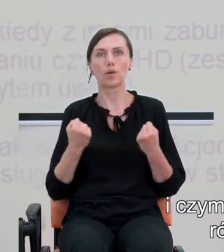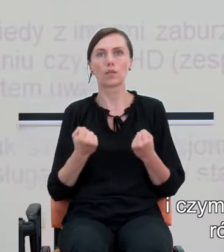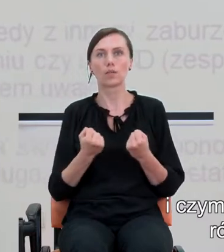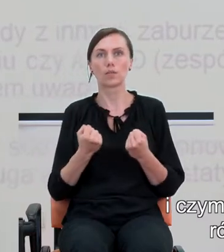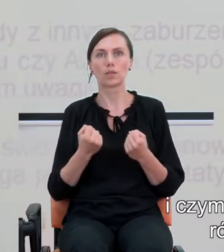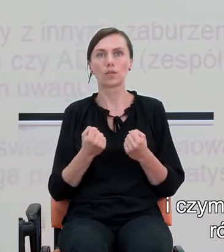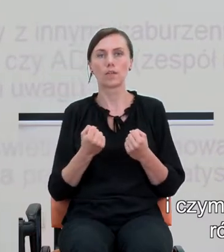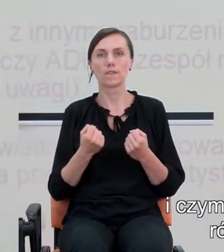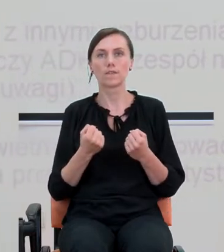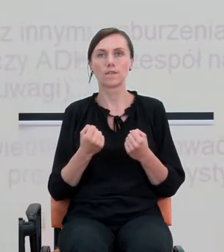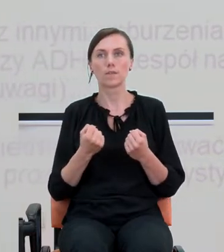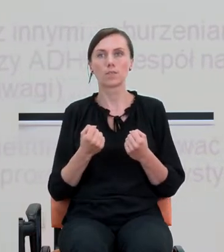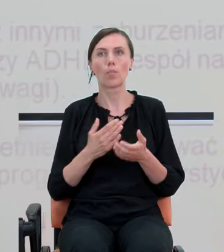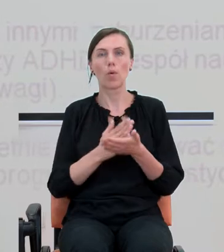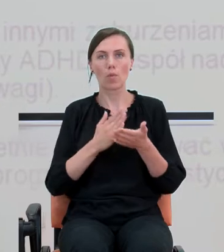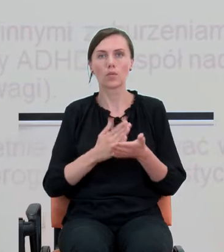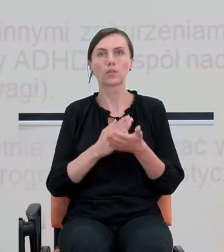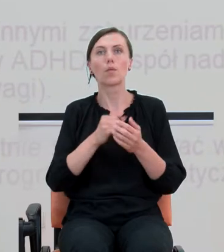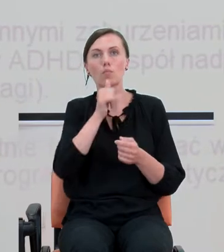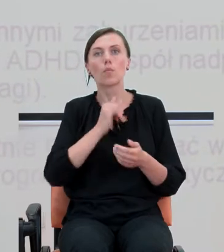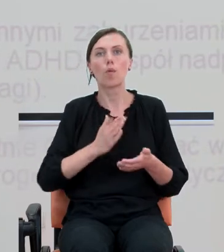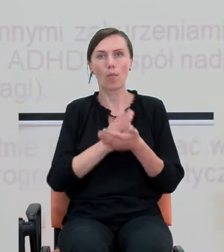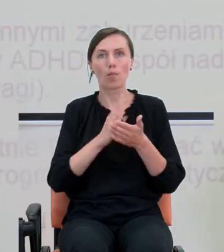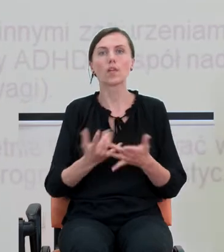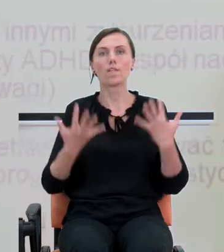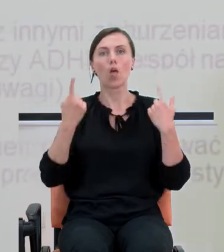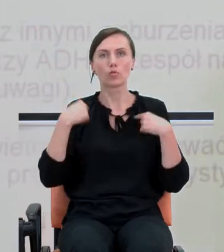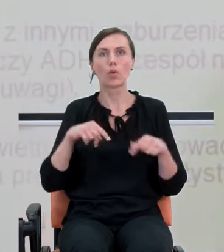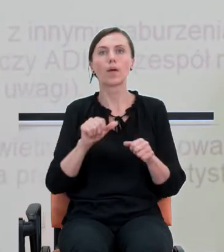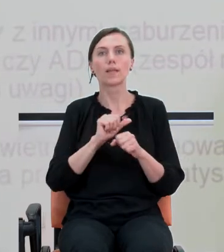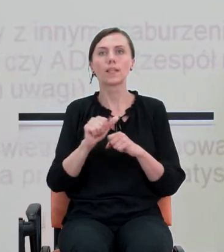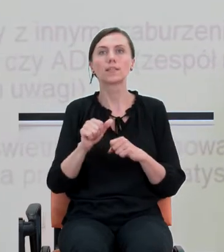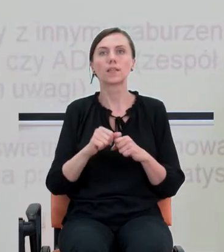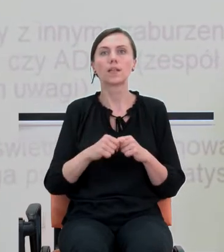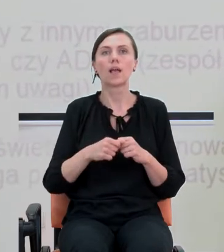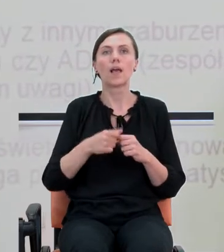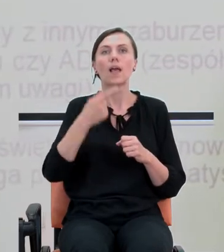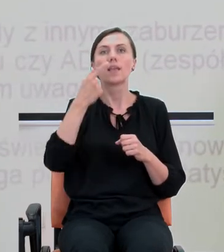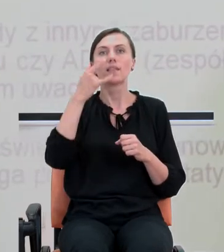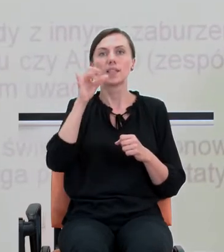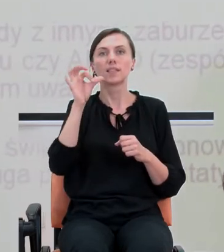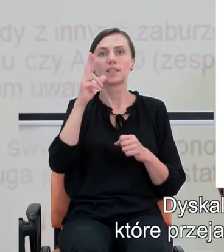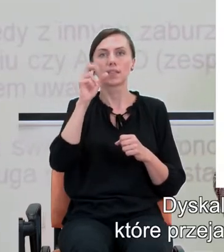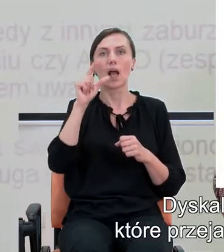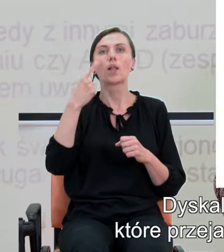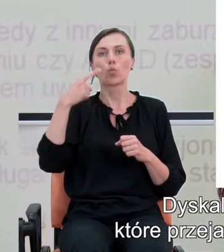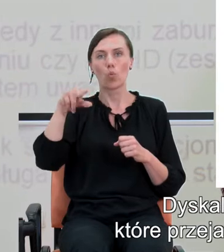interwencji, prób pomocy wielu osobom jest dyskalkulia rozwojowa. Dyskalkulia